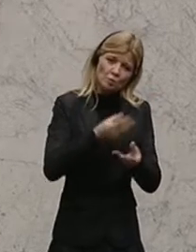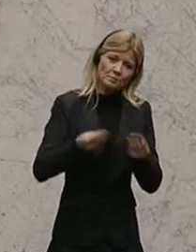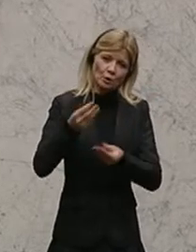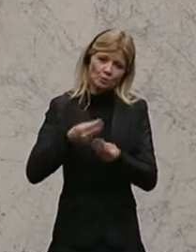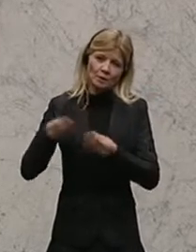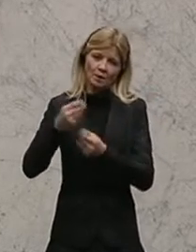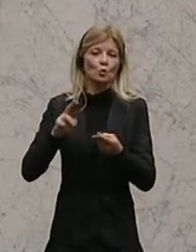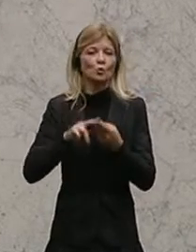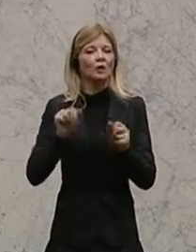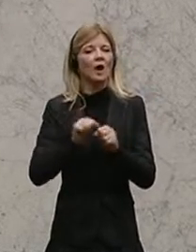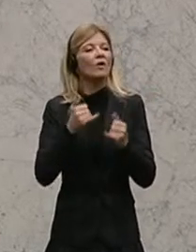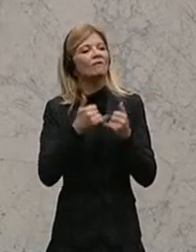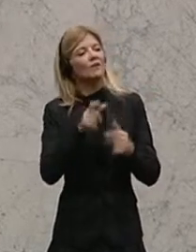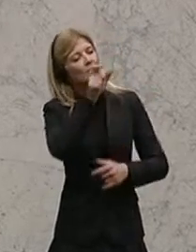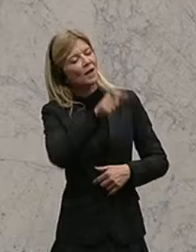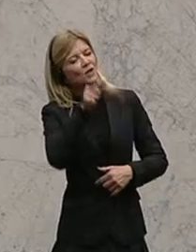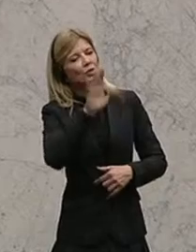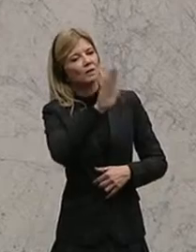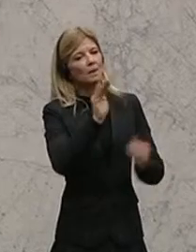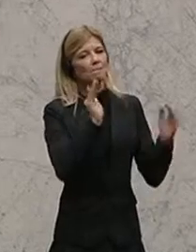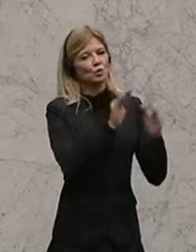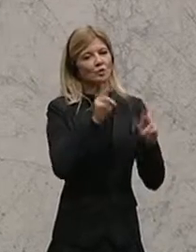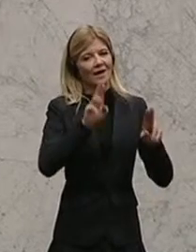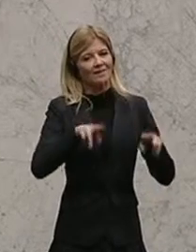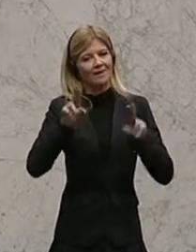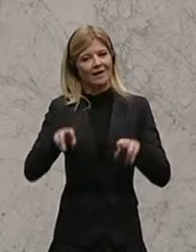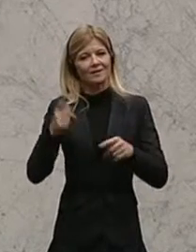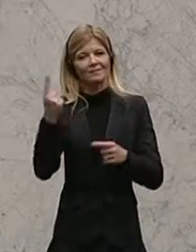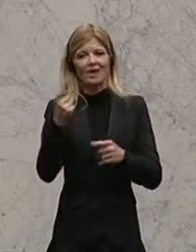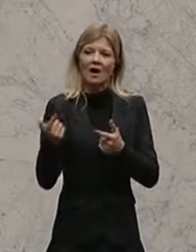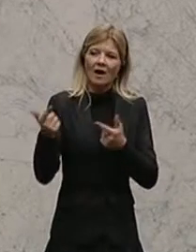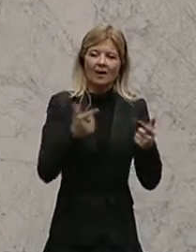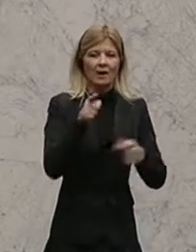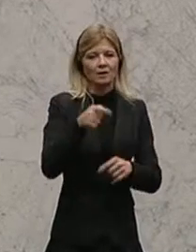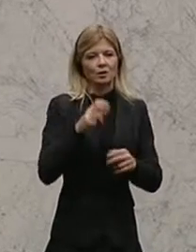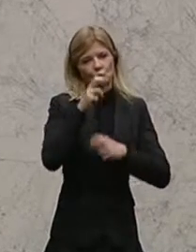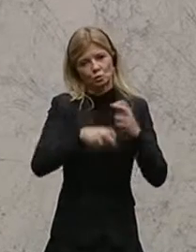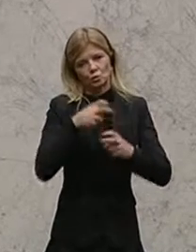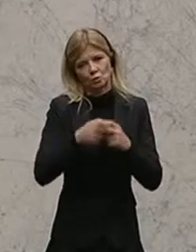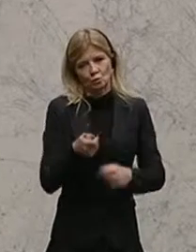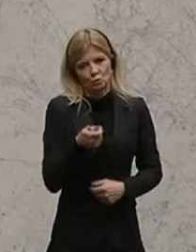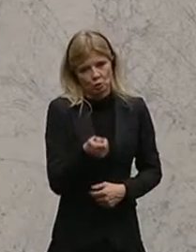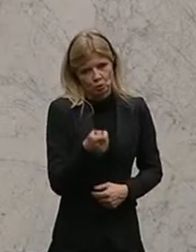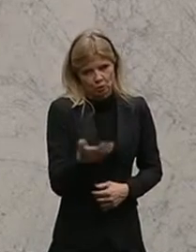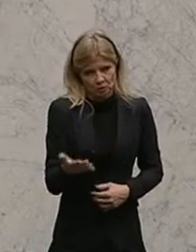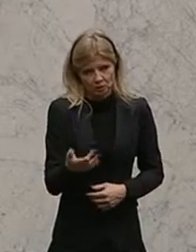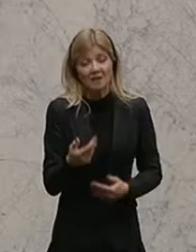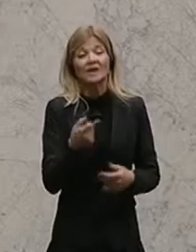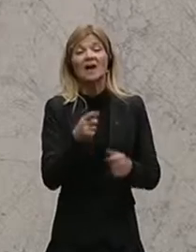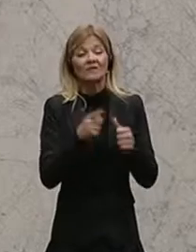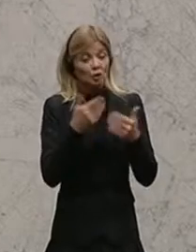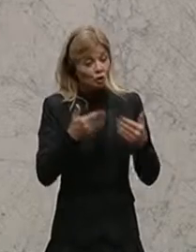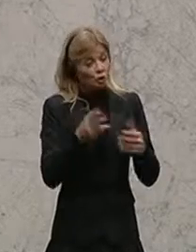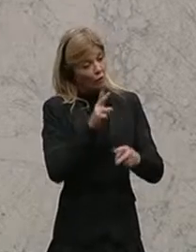Persönlichkeitsrechten vom im Untersuchungsausschuss Geladenen. Wir stärken damit die Demokratie und machen